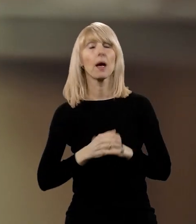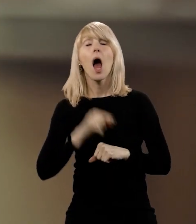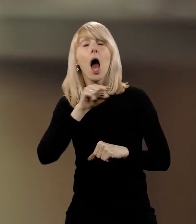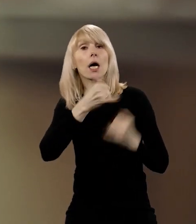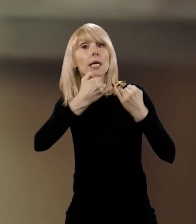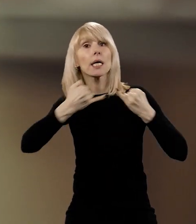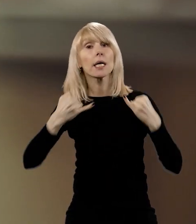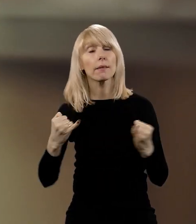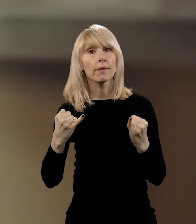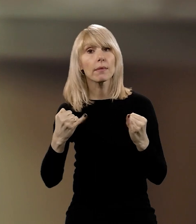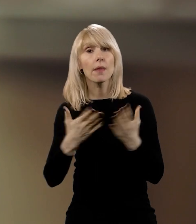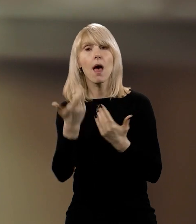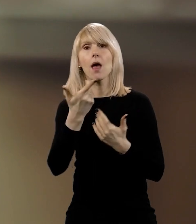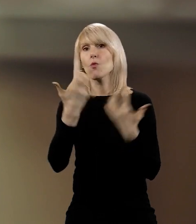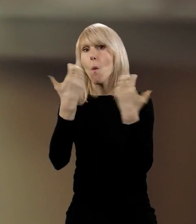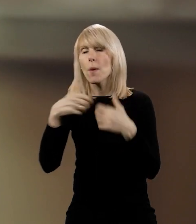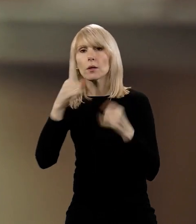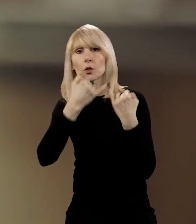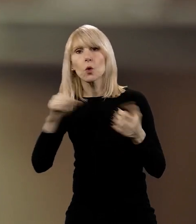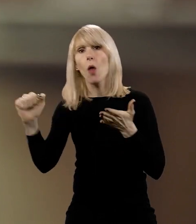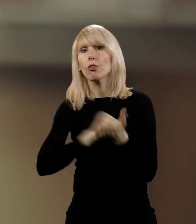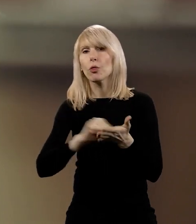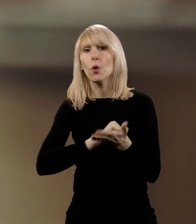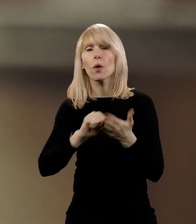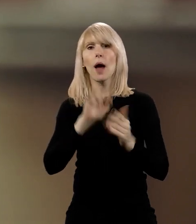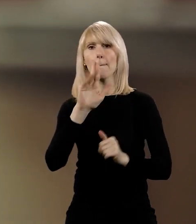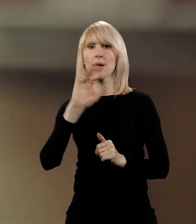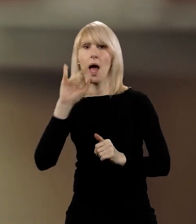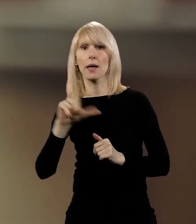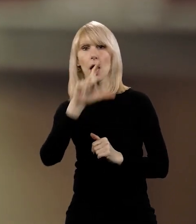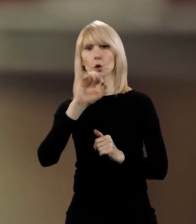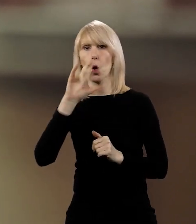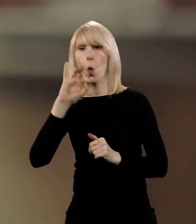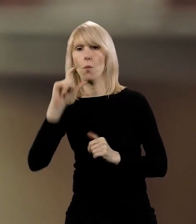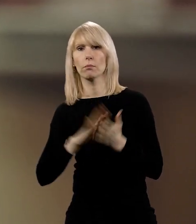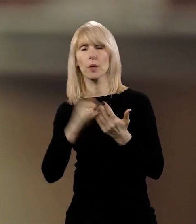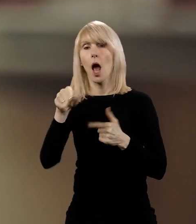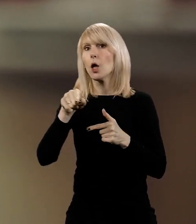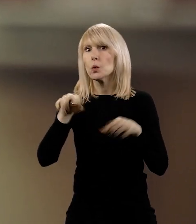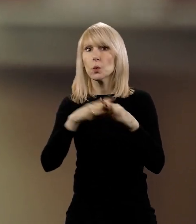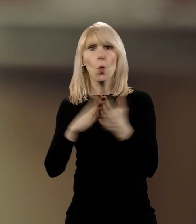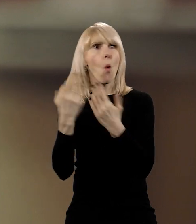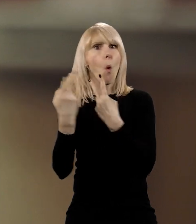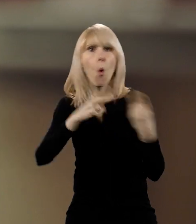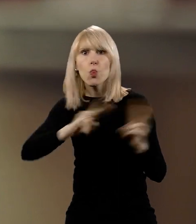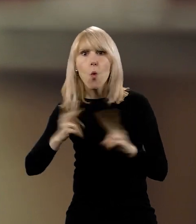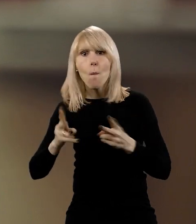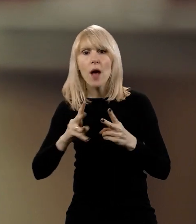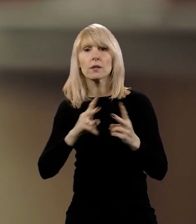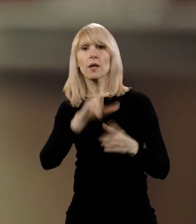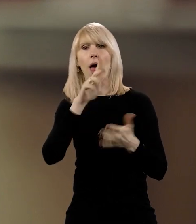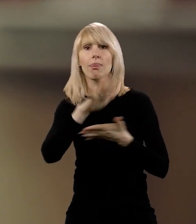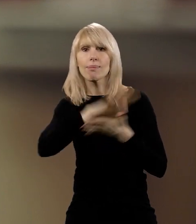sprzętach, to biblioteka posiada także drukarkę brajlowską Columbia, która tłumaczy tekst na język brajlowski, a następnie